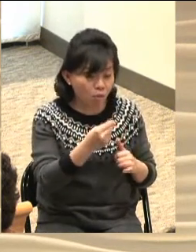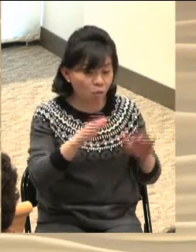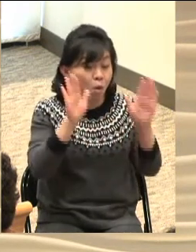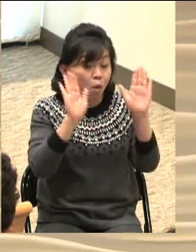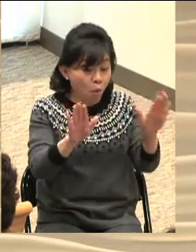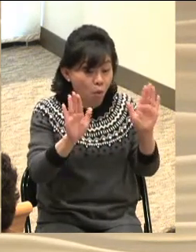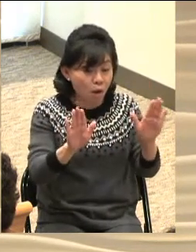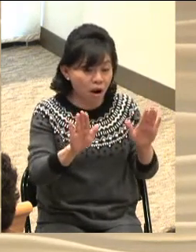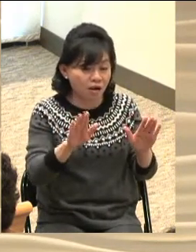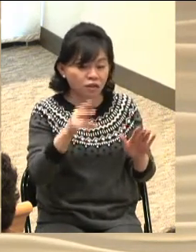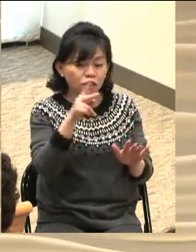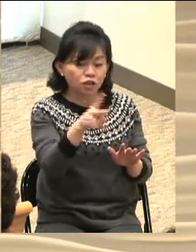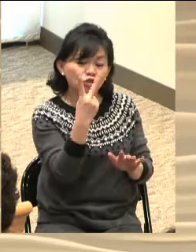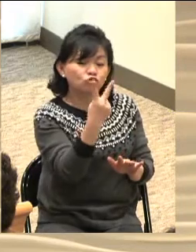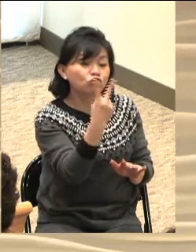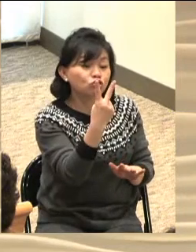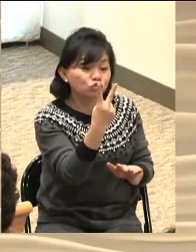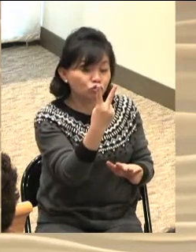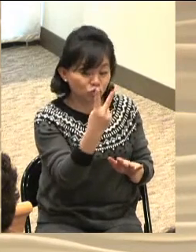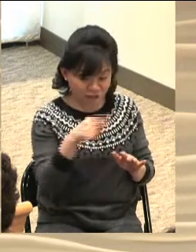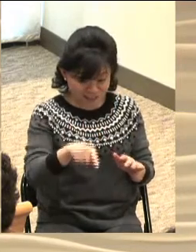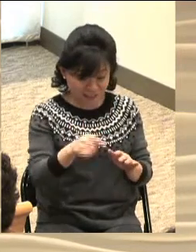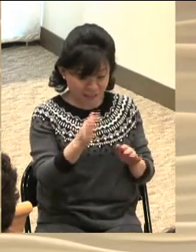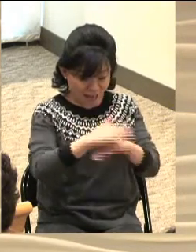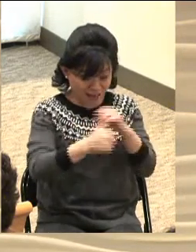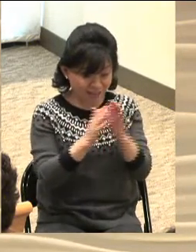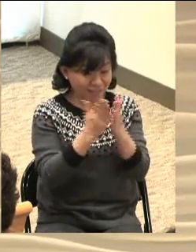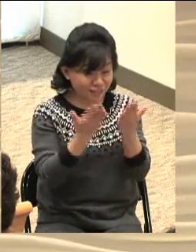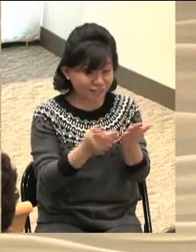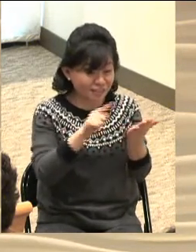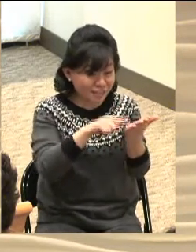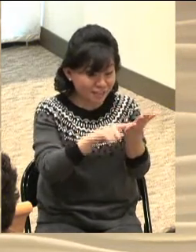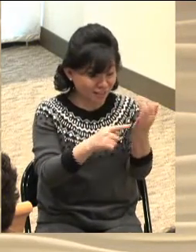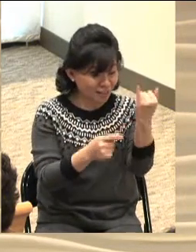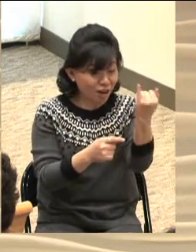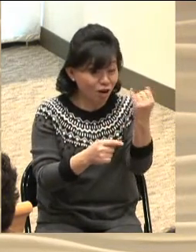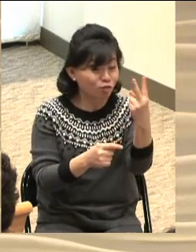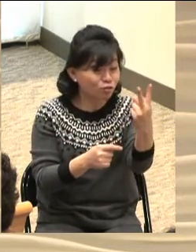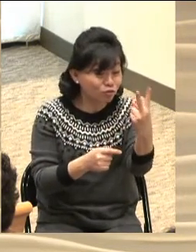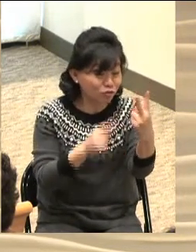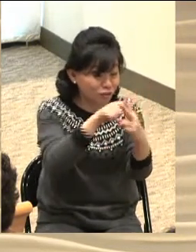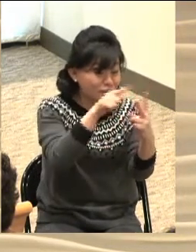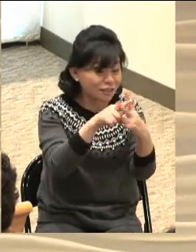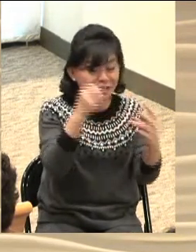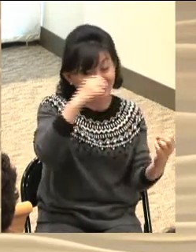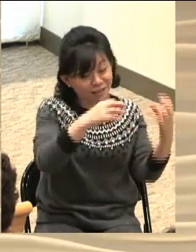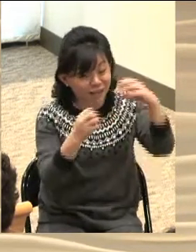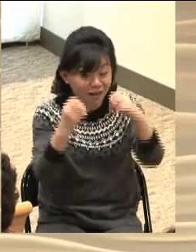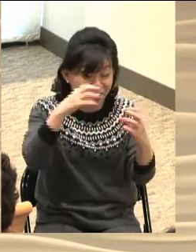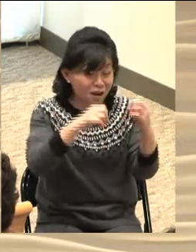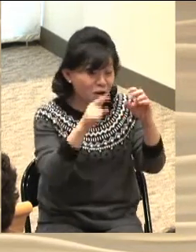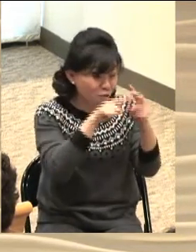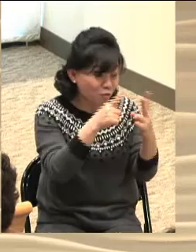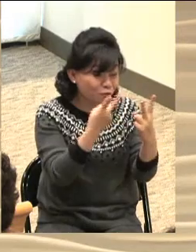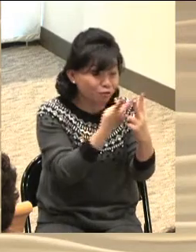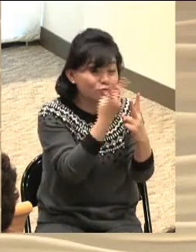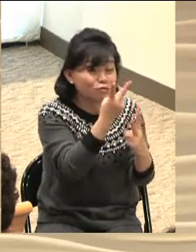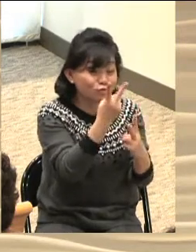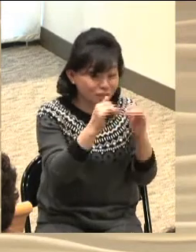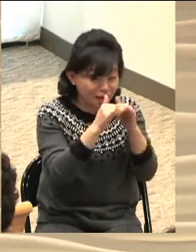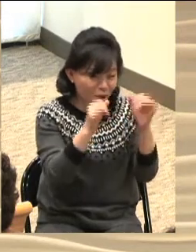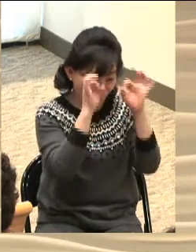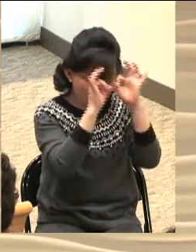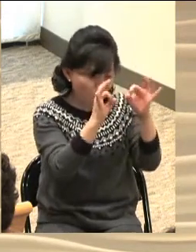본문에 등장하는 두 여인이 누리고 있는 것이죠 그 두 여인은 우리가 읽은 것과 같이 마리아와 엘리사벳입니다